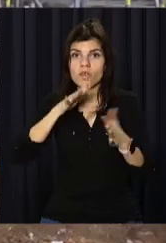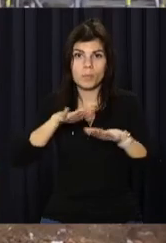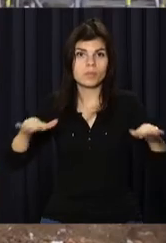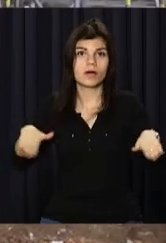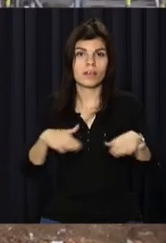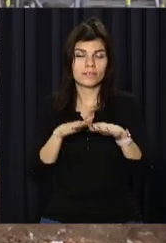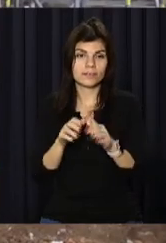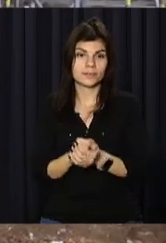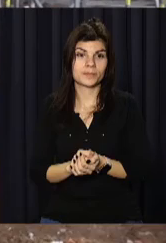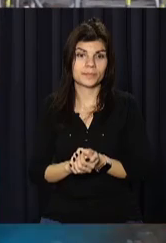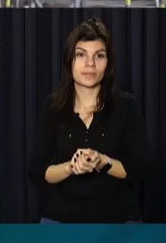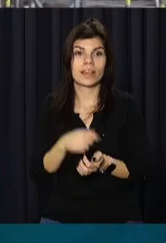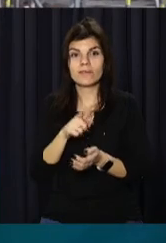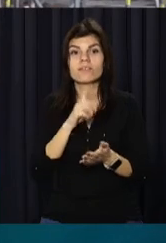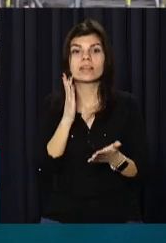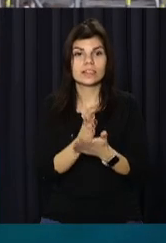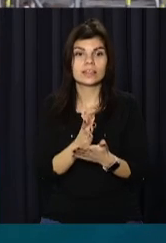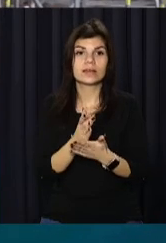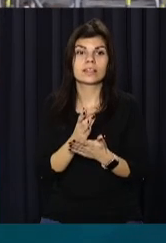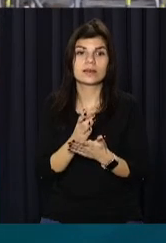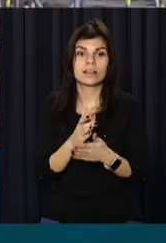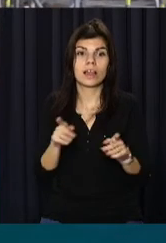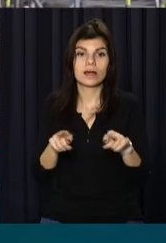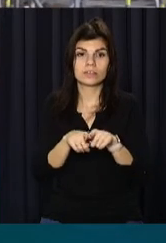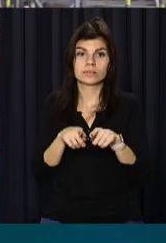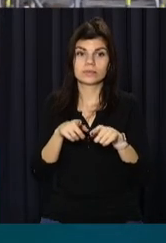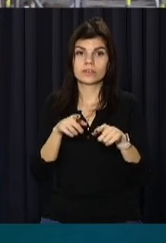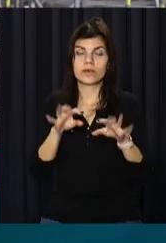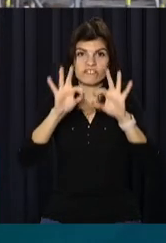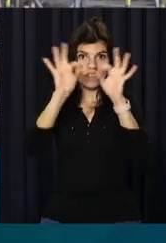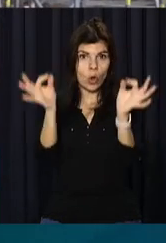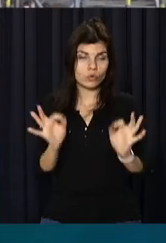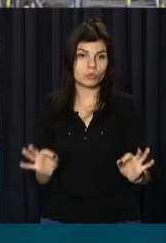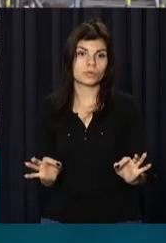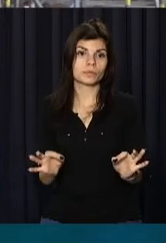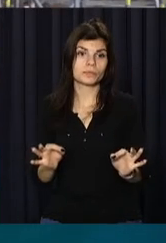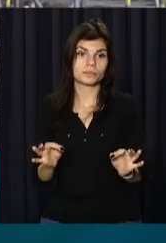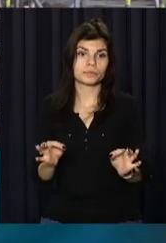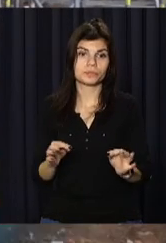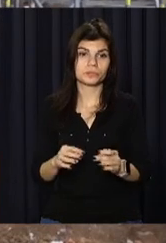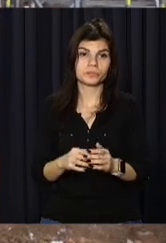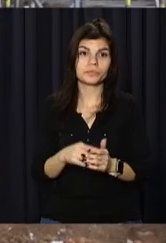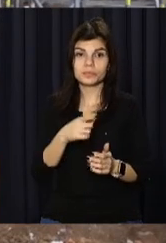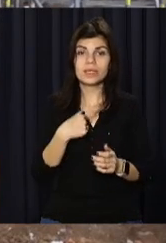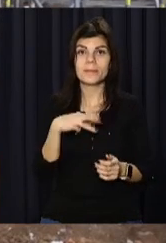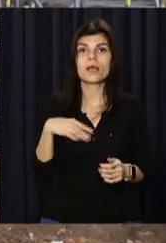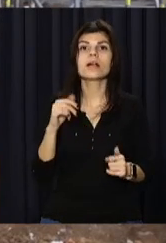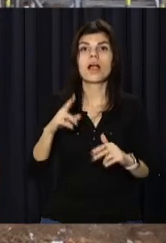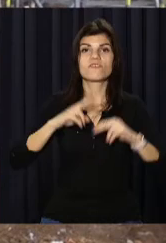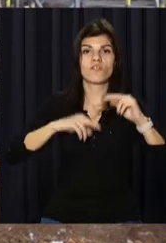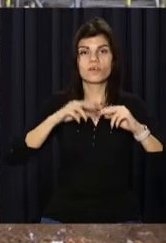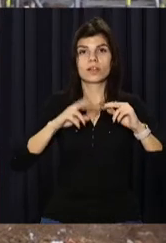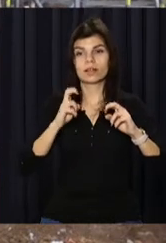Він має, по-перше, незвичайну архітектурну форму. Ми вже його в себе, як будівельники, називаємо